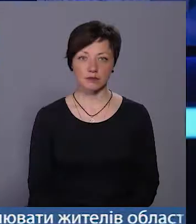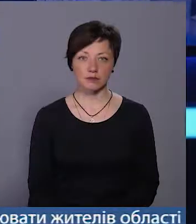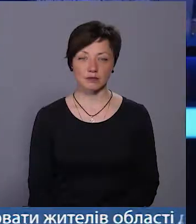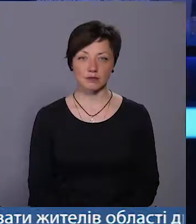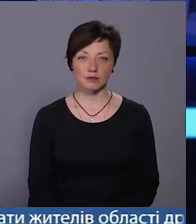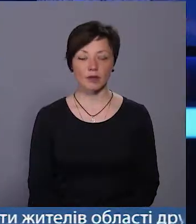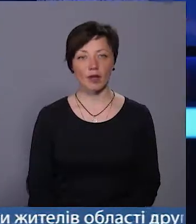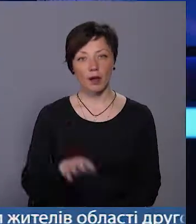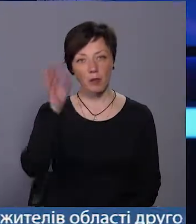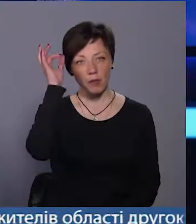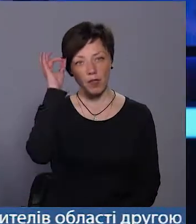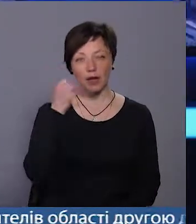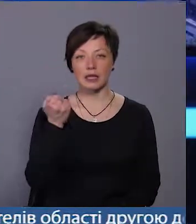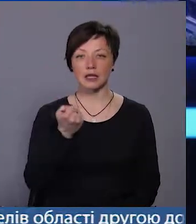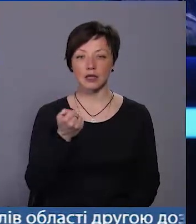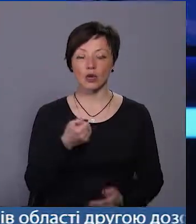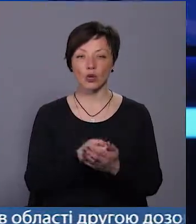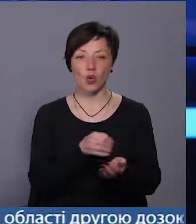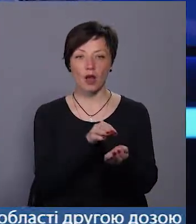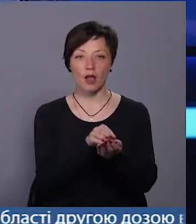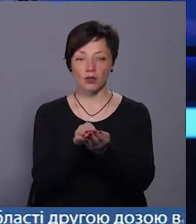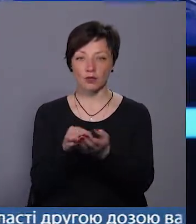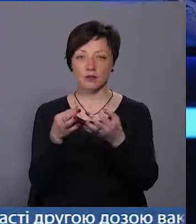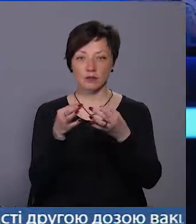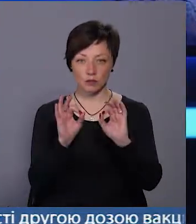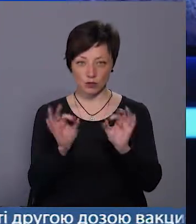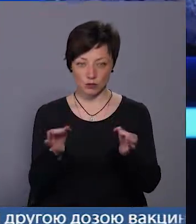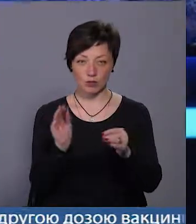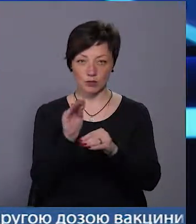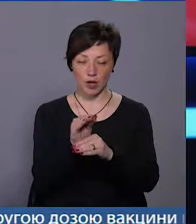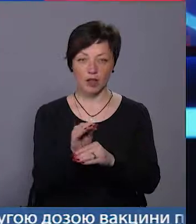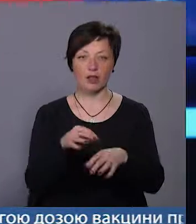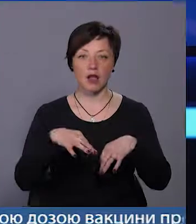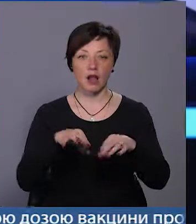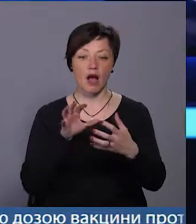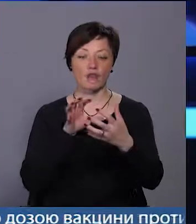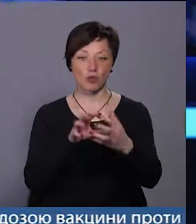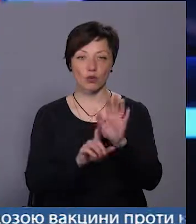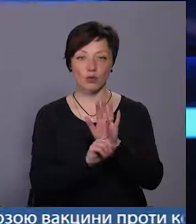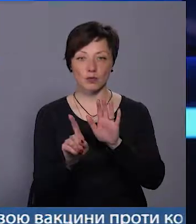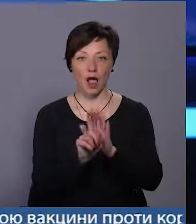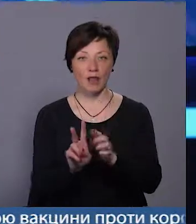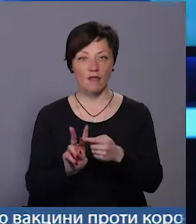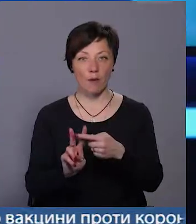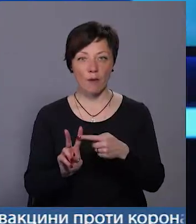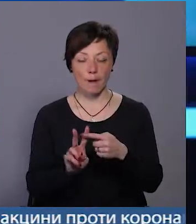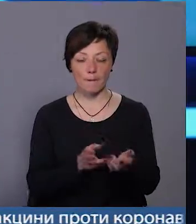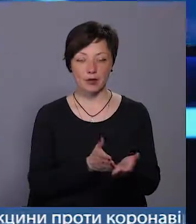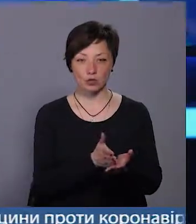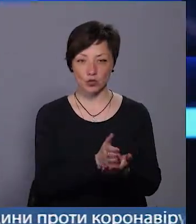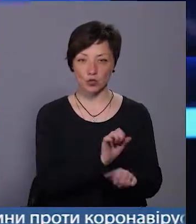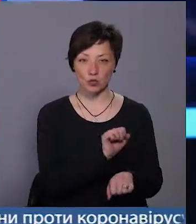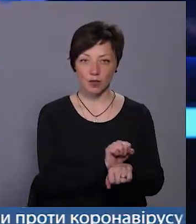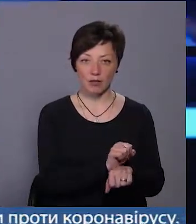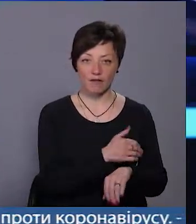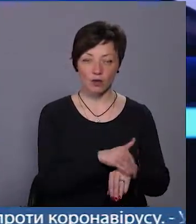У поминальну неділю до кладовищ пустять додатковий транспорт. Спецавтобуси курсуватимуть за двома маршрутами. Від